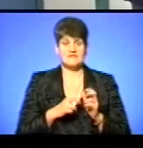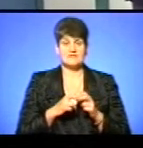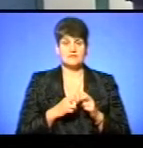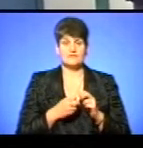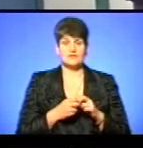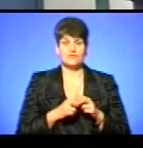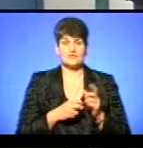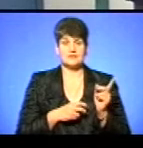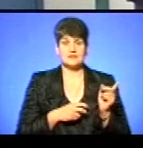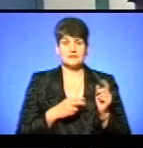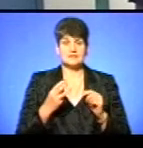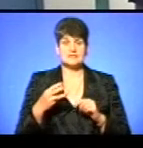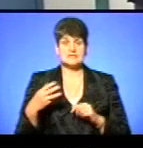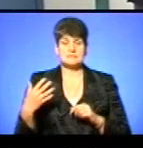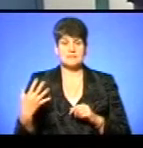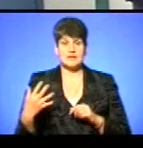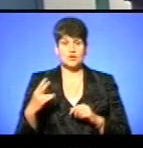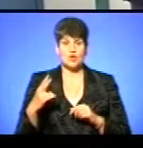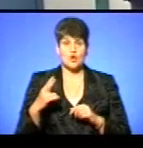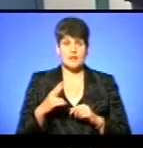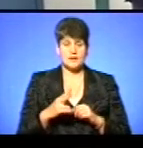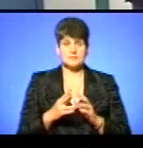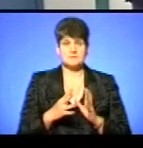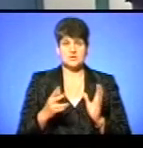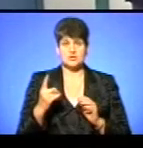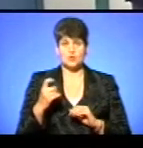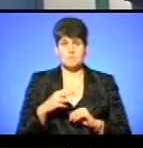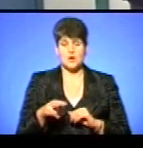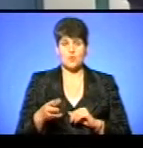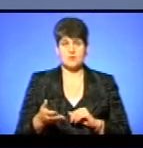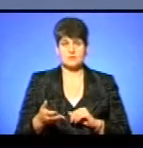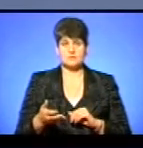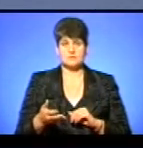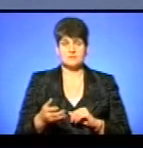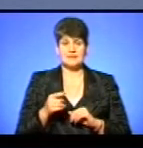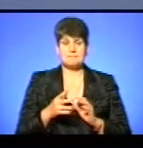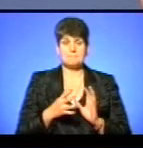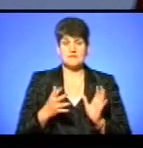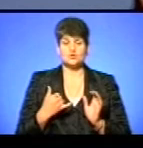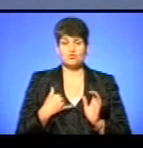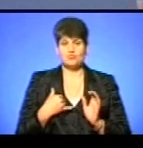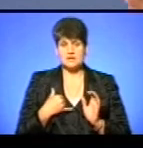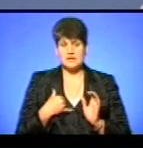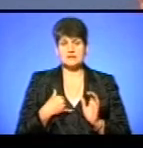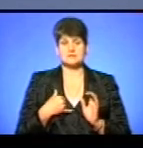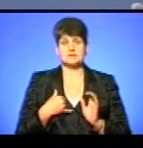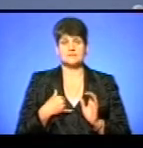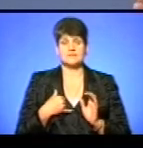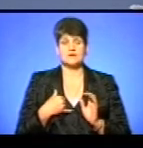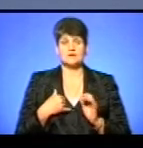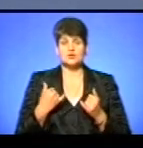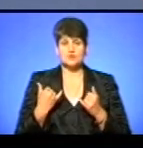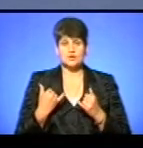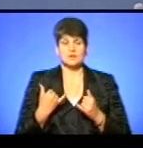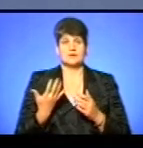-Франківську 35 тролейбусів, понад 100 мільйонів. Тим більше, що в нас сьогодні наші соціально незахищені